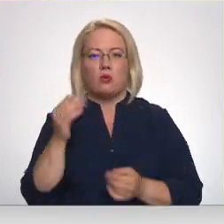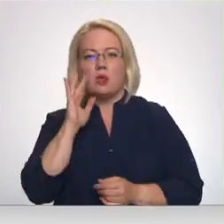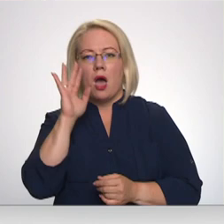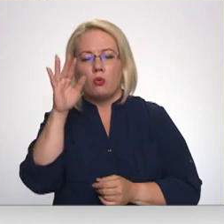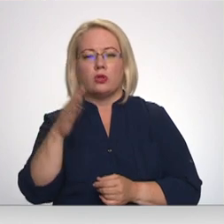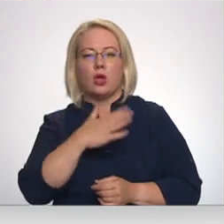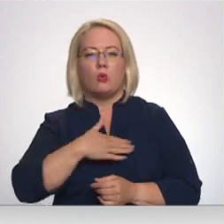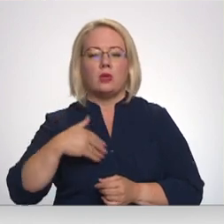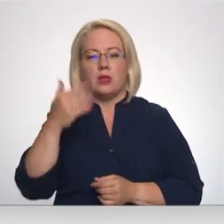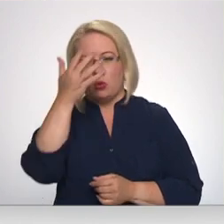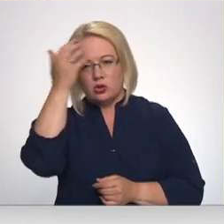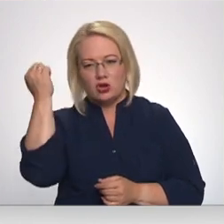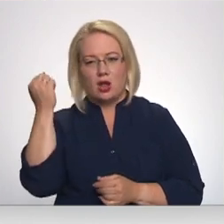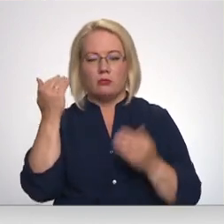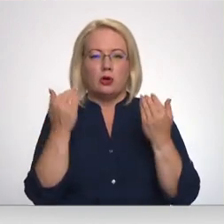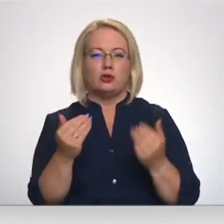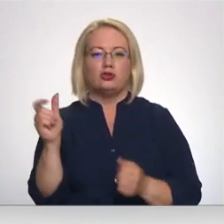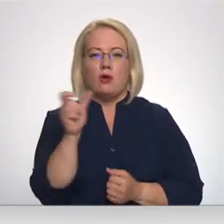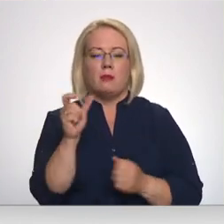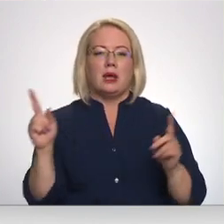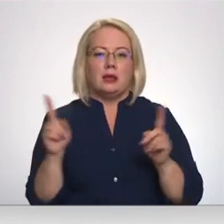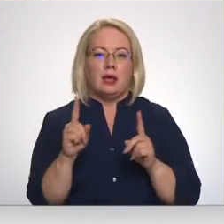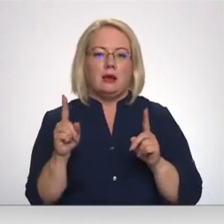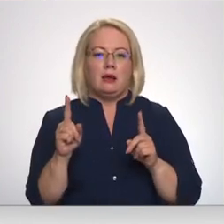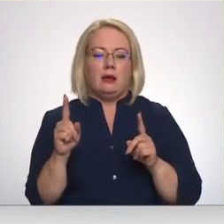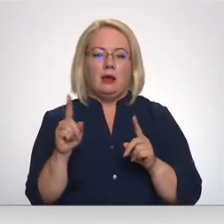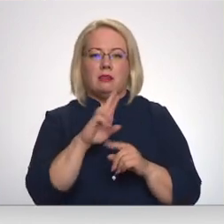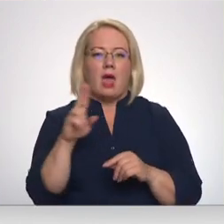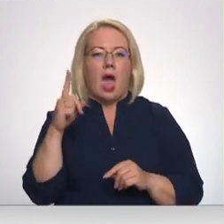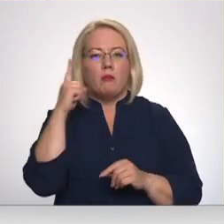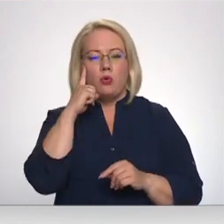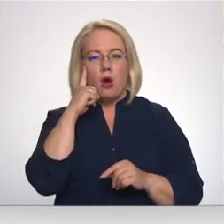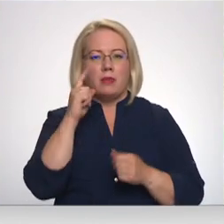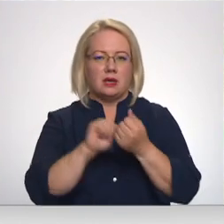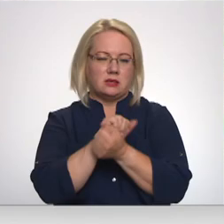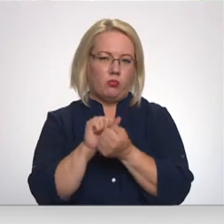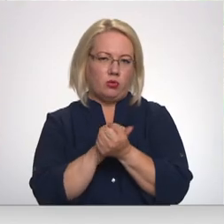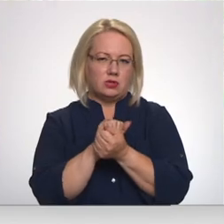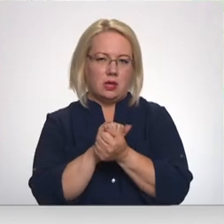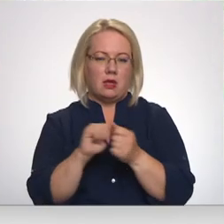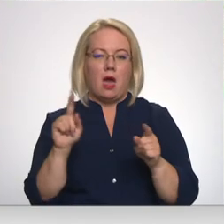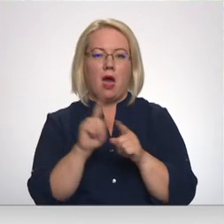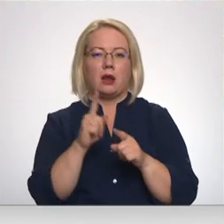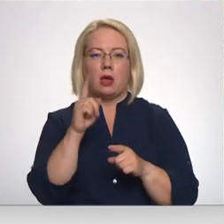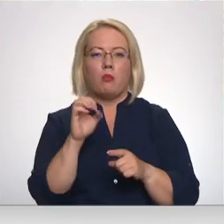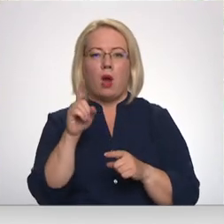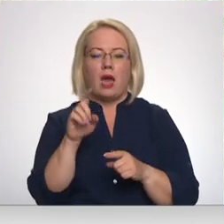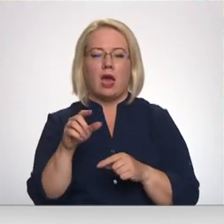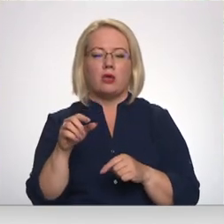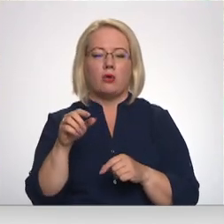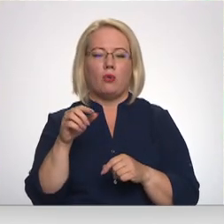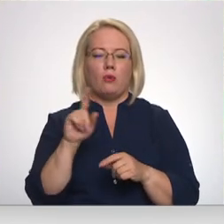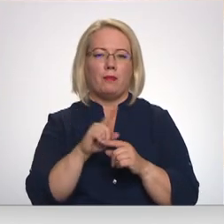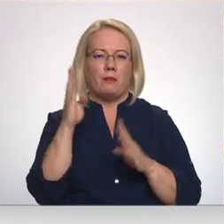ļoti nožēlosim, šobrīd viņi ir neapdomīgi sapostīti. Arī pokaiņu meža bijusīgi īda un